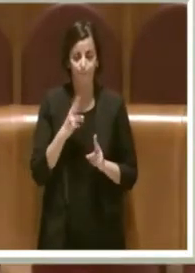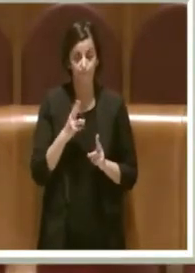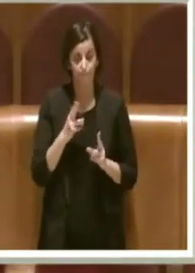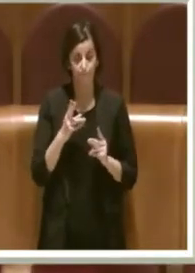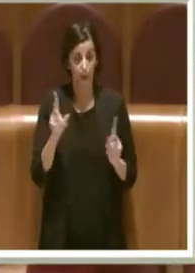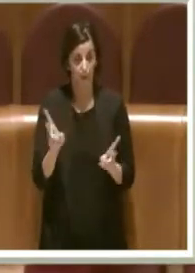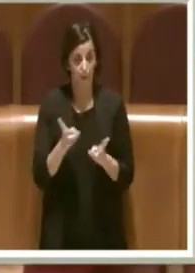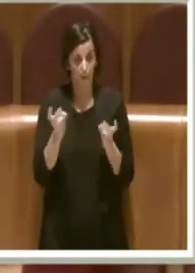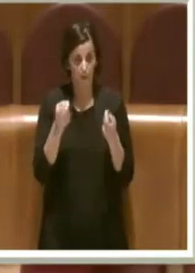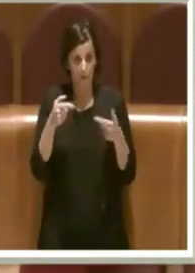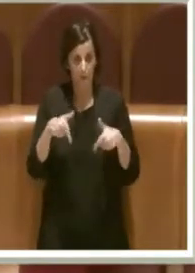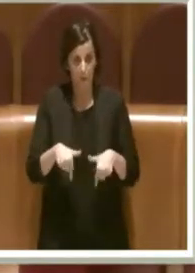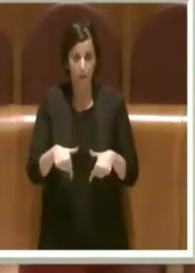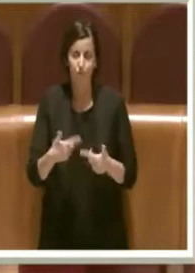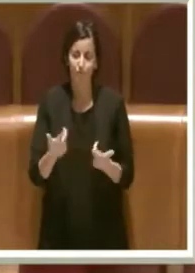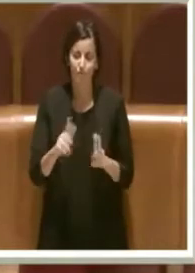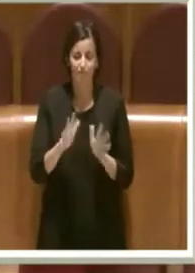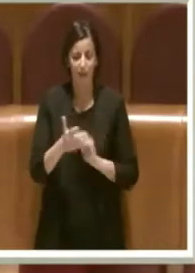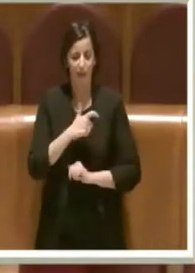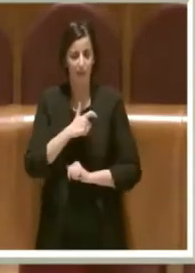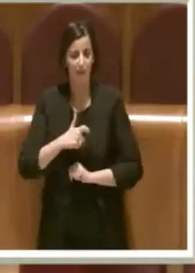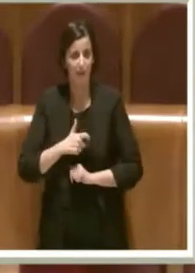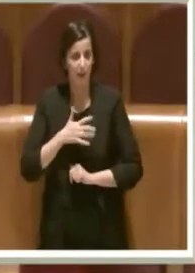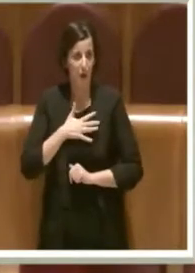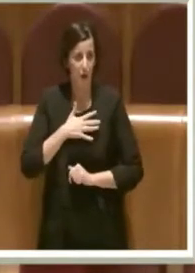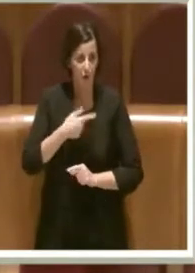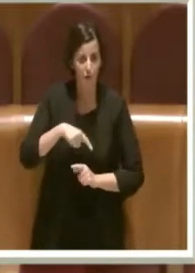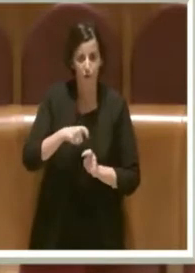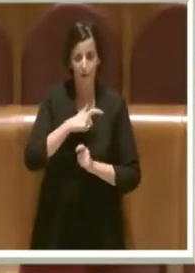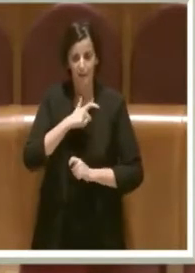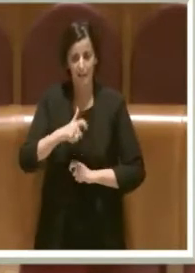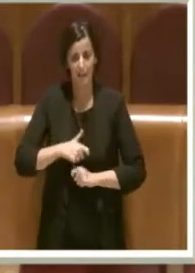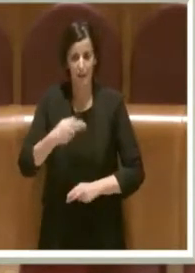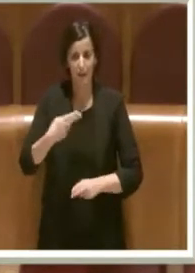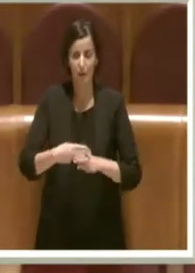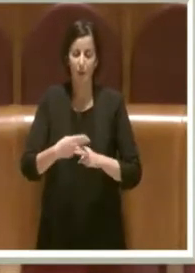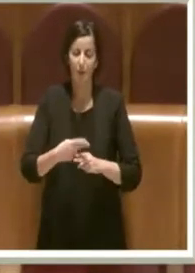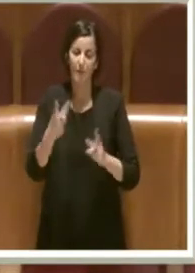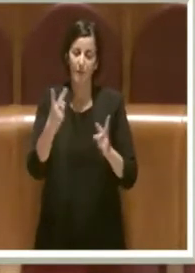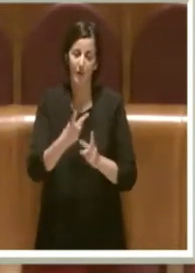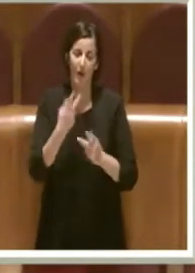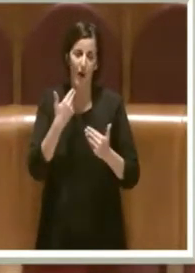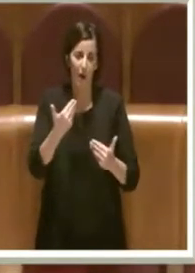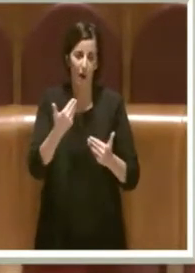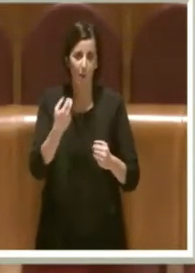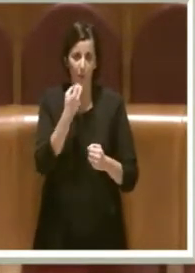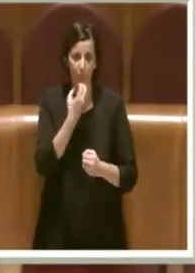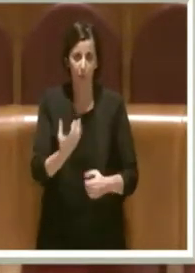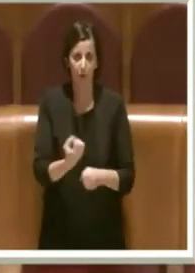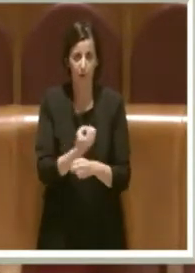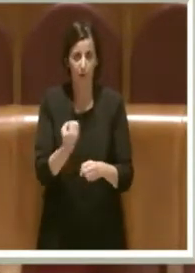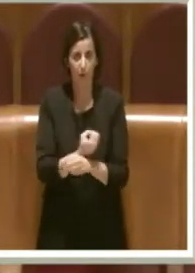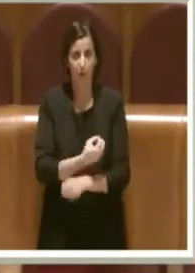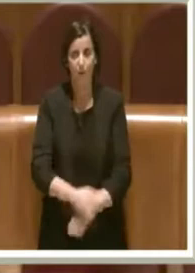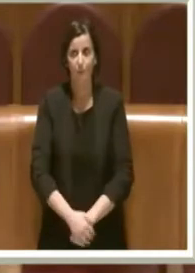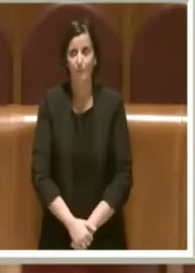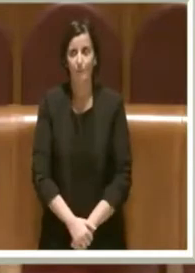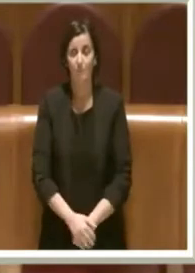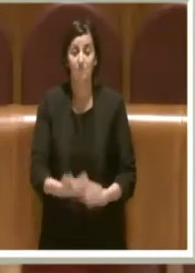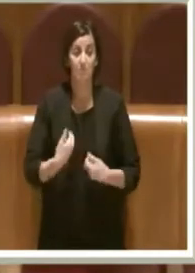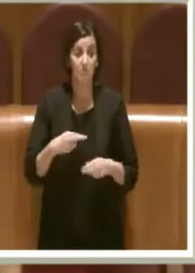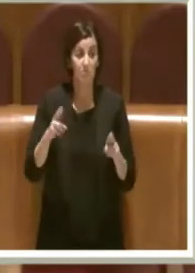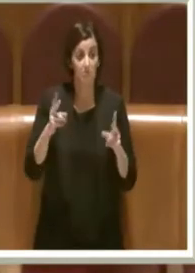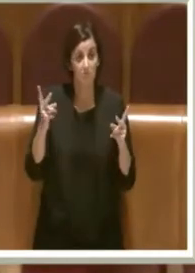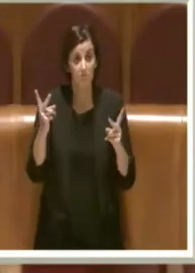è il Sindaco e anche il nostro Sindaco, il Sindaco di Roma, per cui le faccio gli auguri di buon lavoro. Io spero